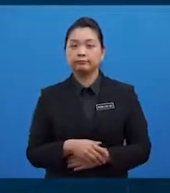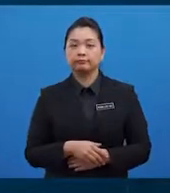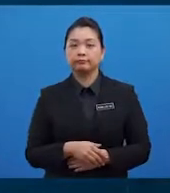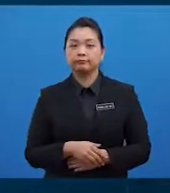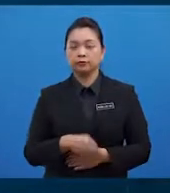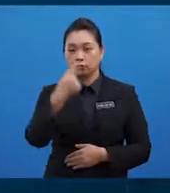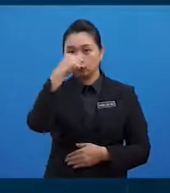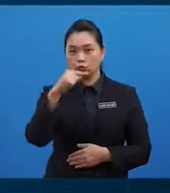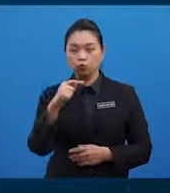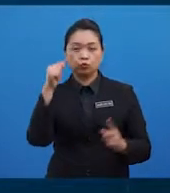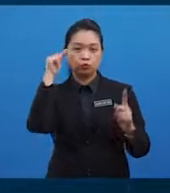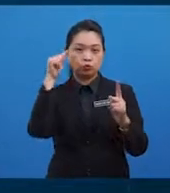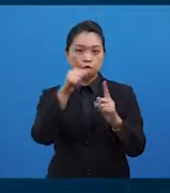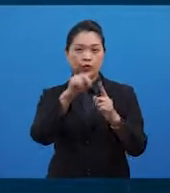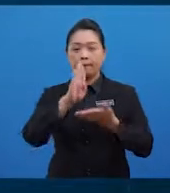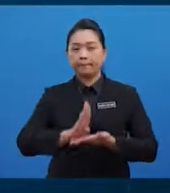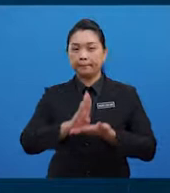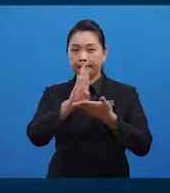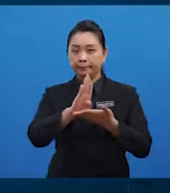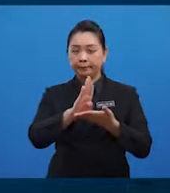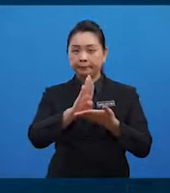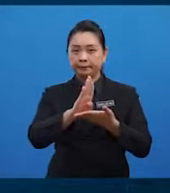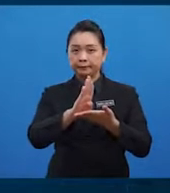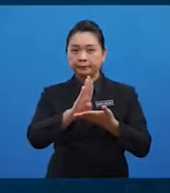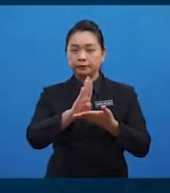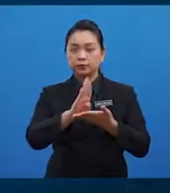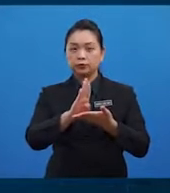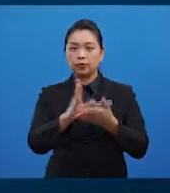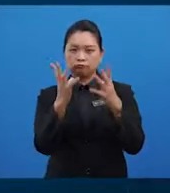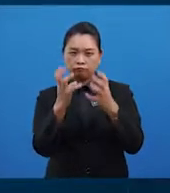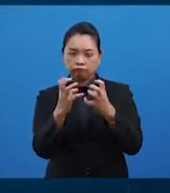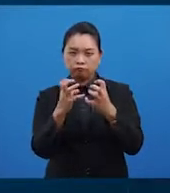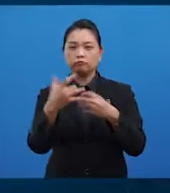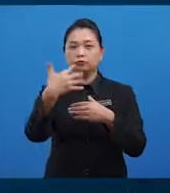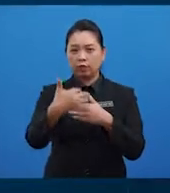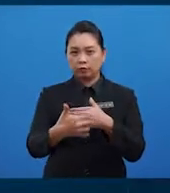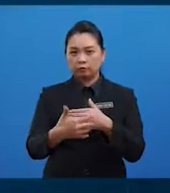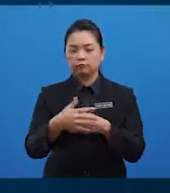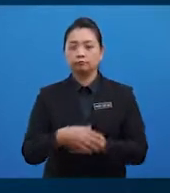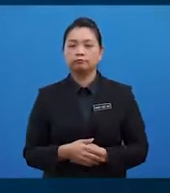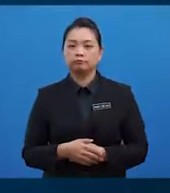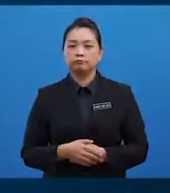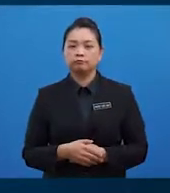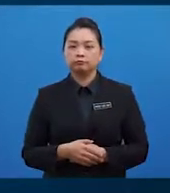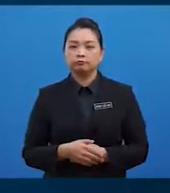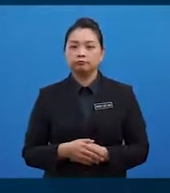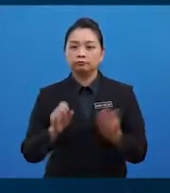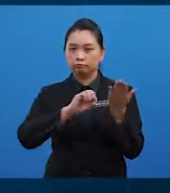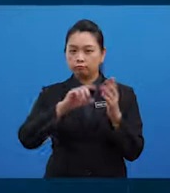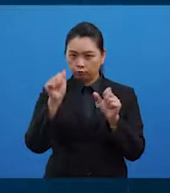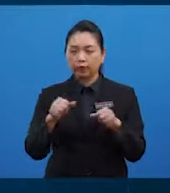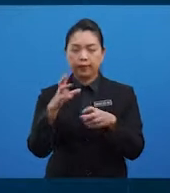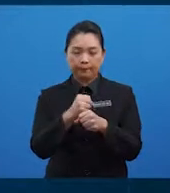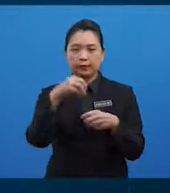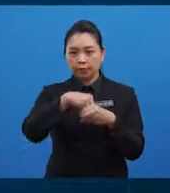untuk tujuan membantu dalam pembekuan darah. Sumber bagi vitamin K seperti sayur